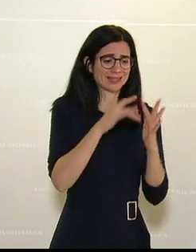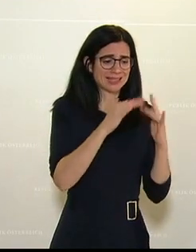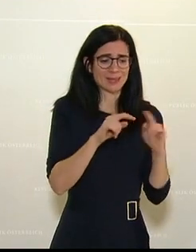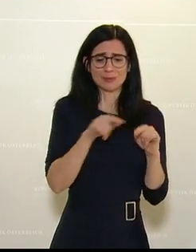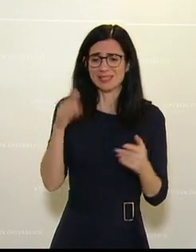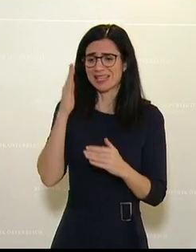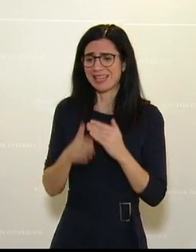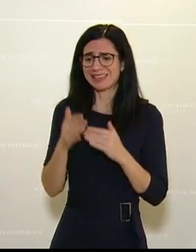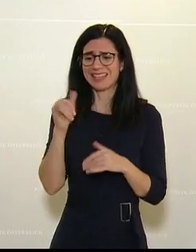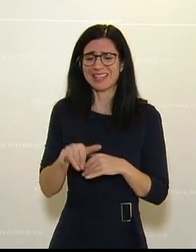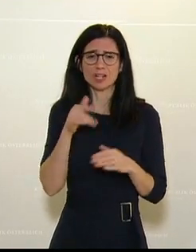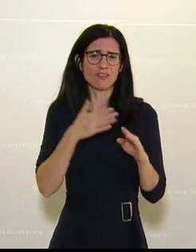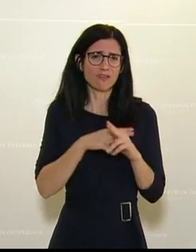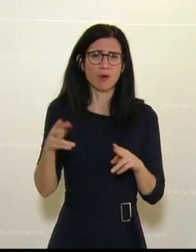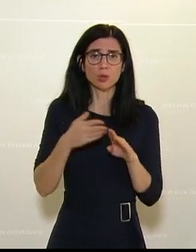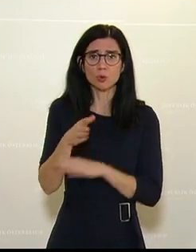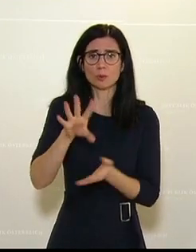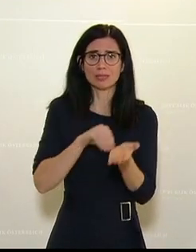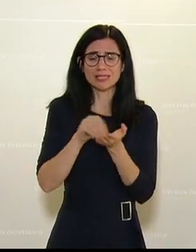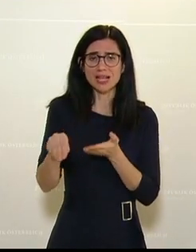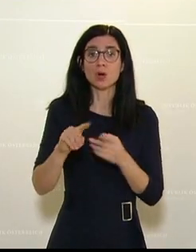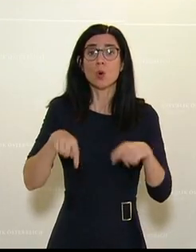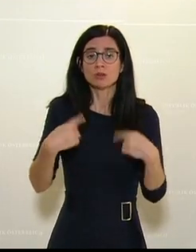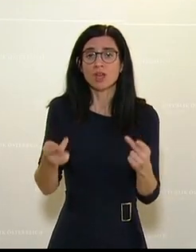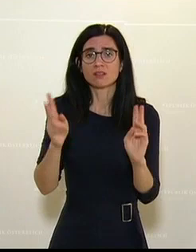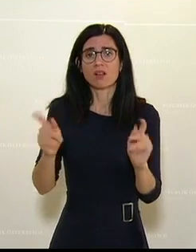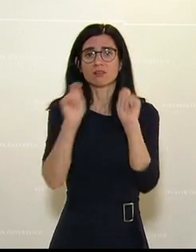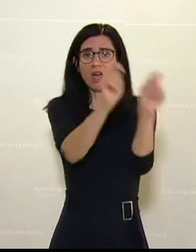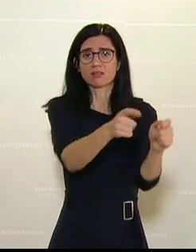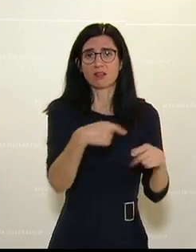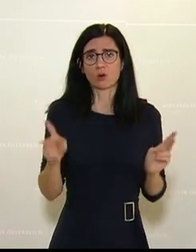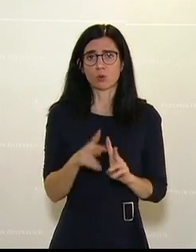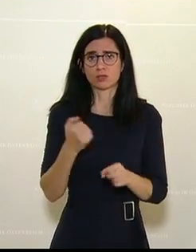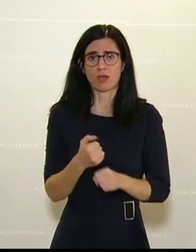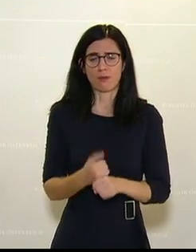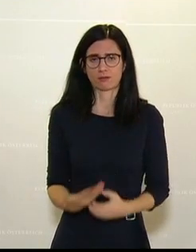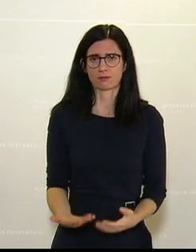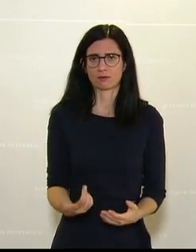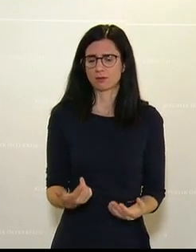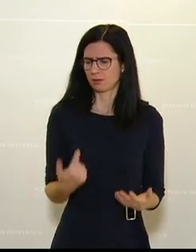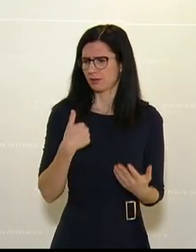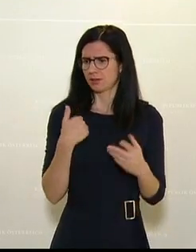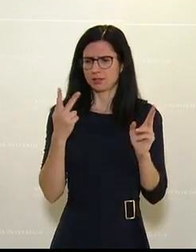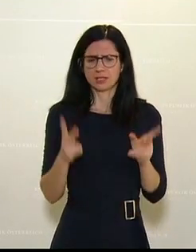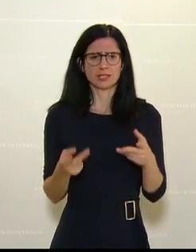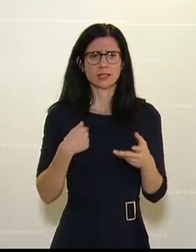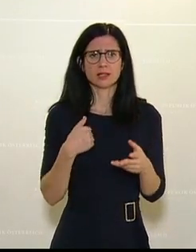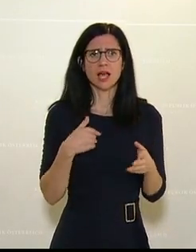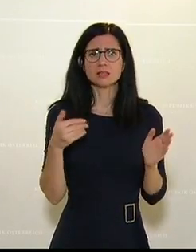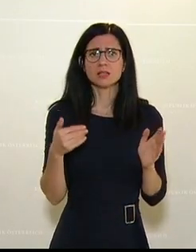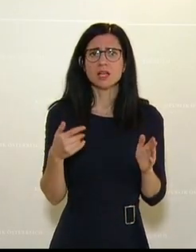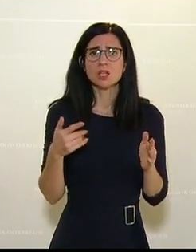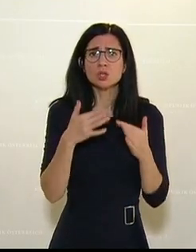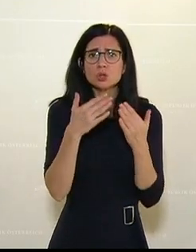bis Ende Jänner voll durchbezahlen und können erst danach die Kurzarbeit beanspruchen. Das heißt, ich kann noch so viele